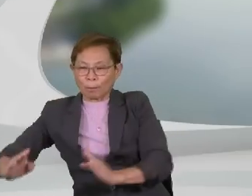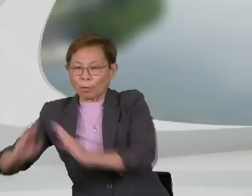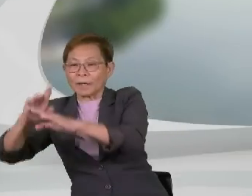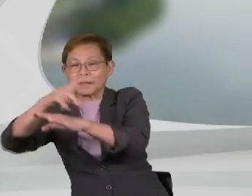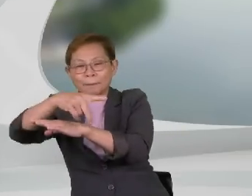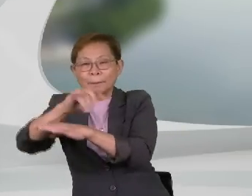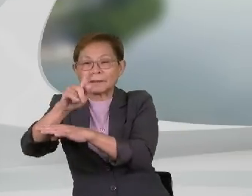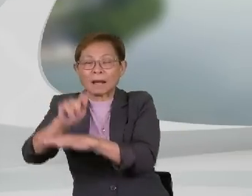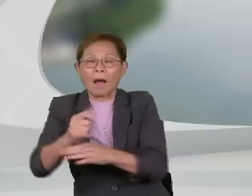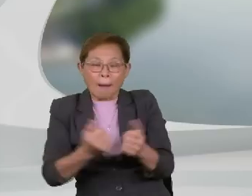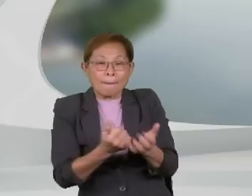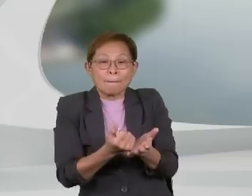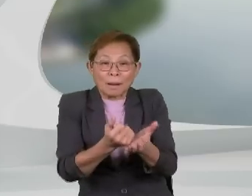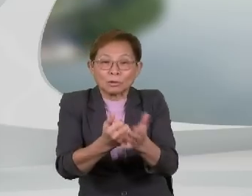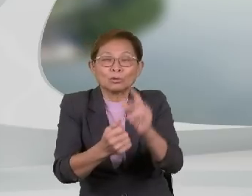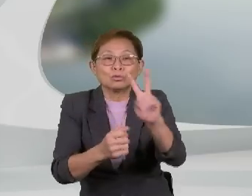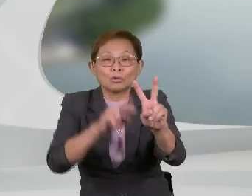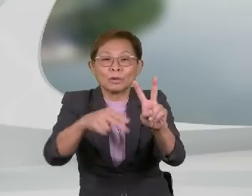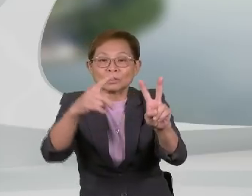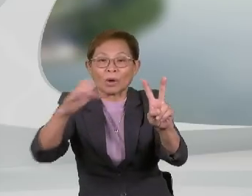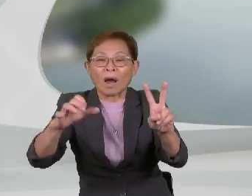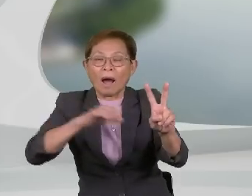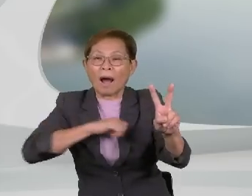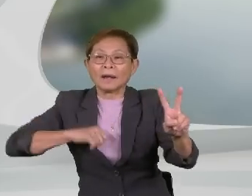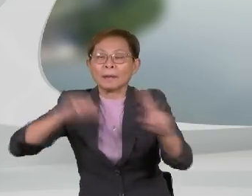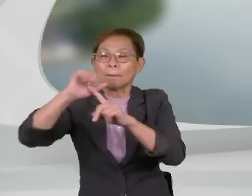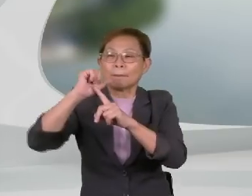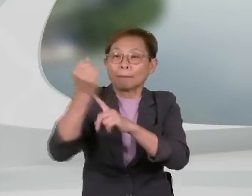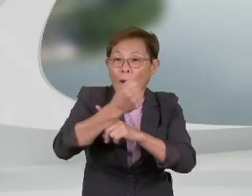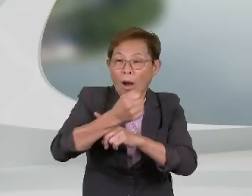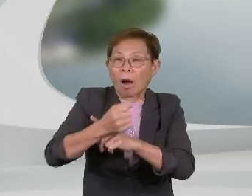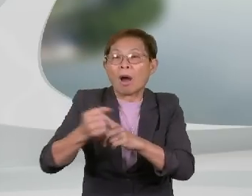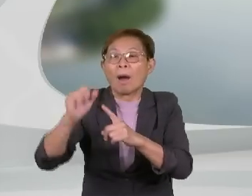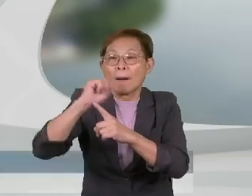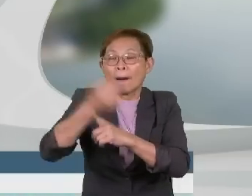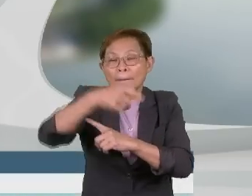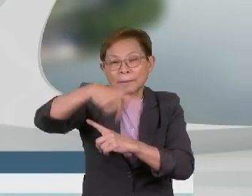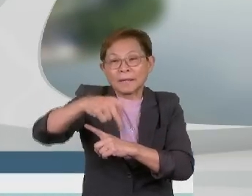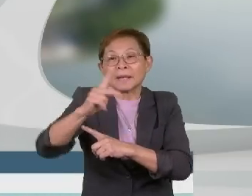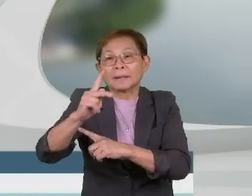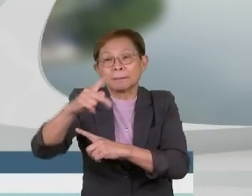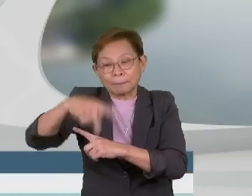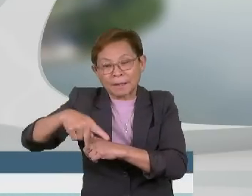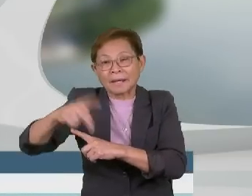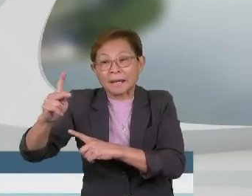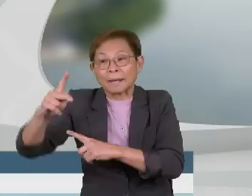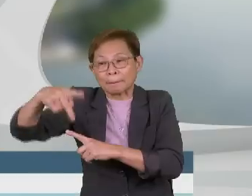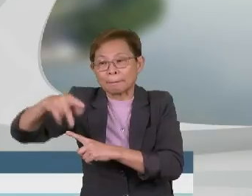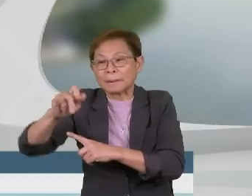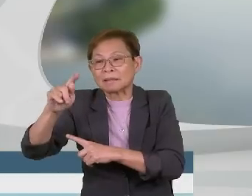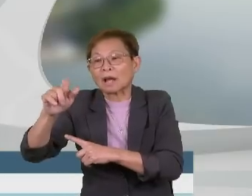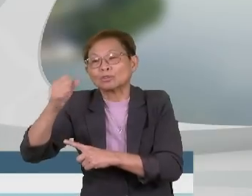kepada 2,120 ahli pertubuhan peladang kawasan PPK Pitas sebagai